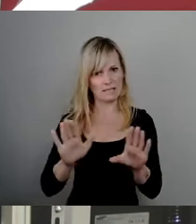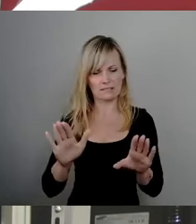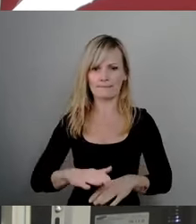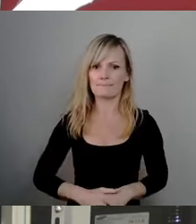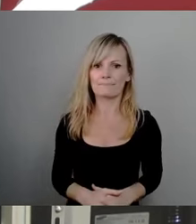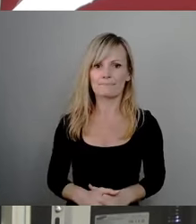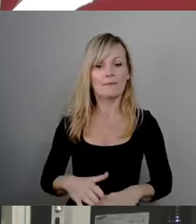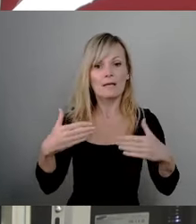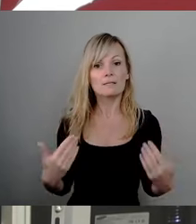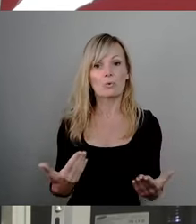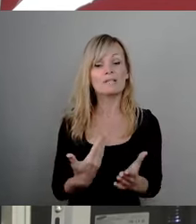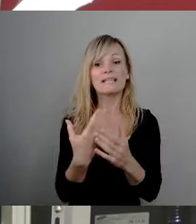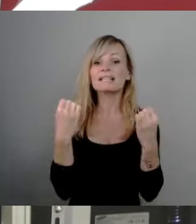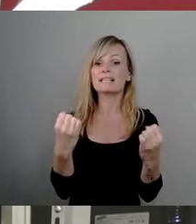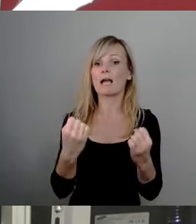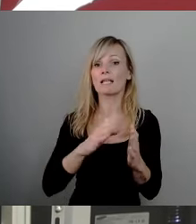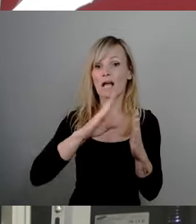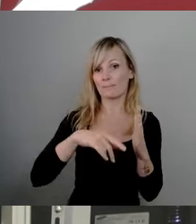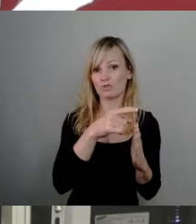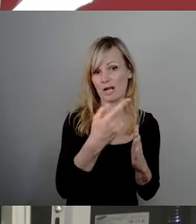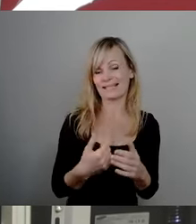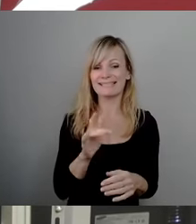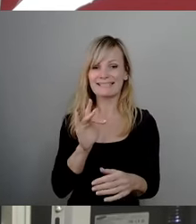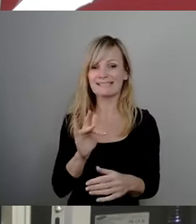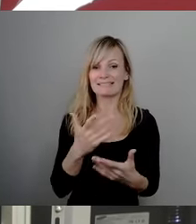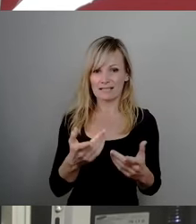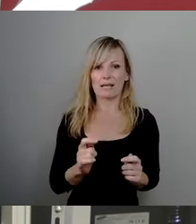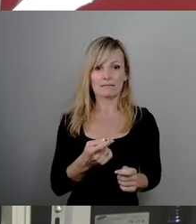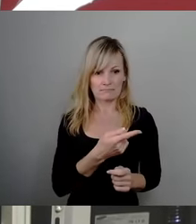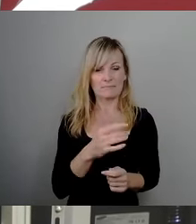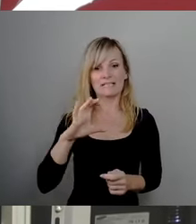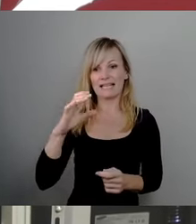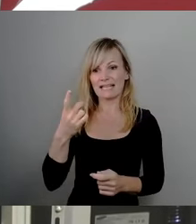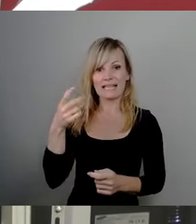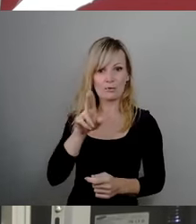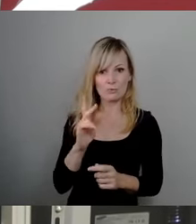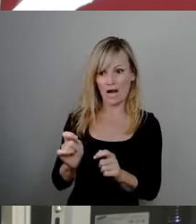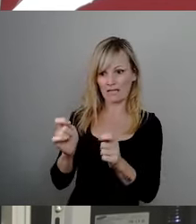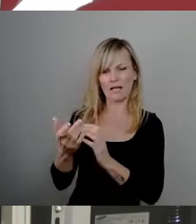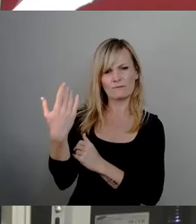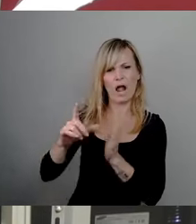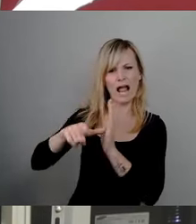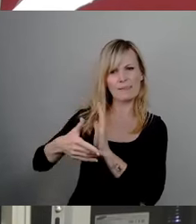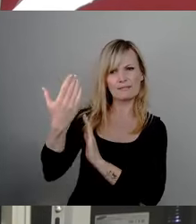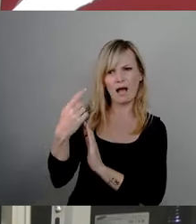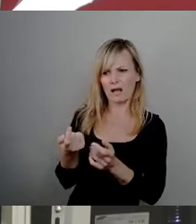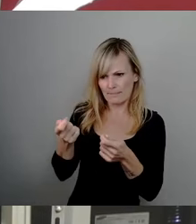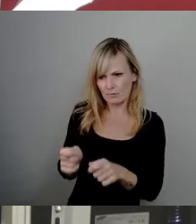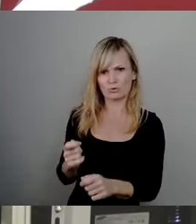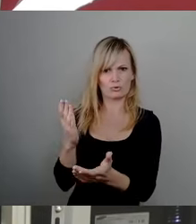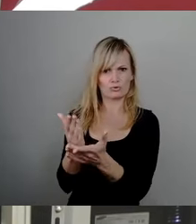Dass dieser Sicherheitsabschlag gegen den Beschluss, den wir hier auf Antrag der CDU ja erst vor einem halben Jahr, glaube ich, beschlossen haben,